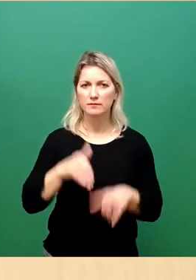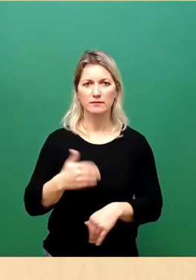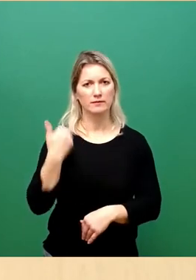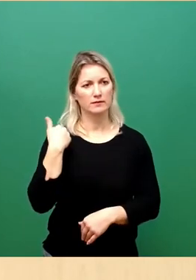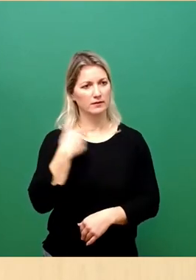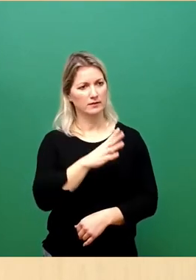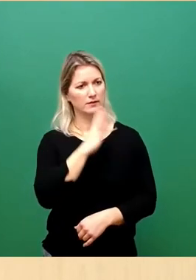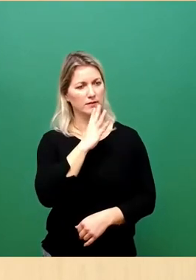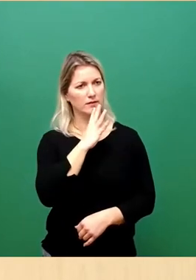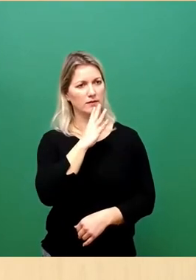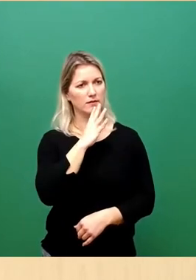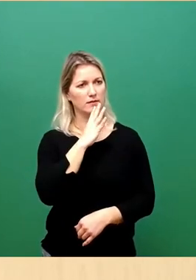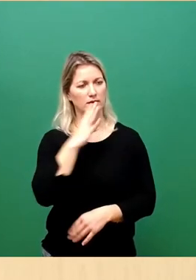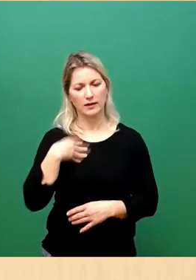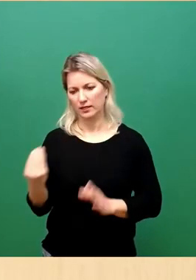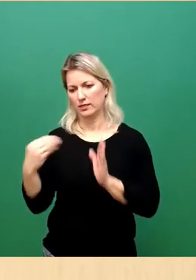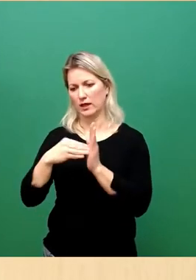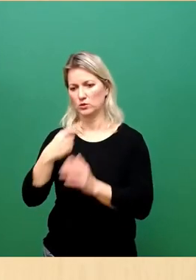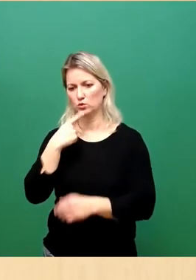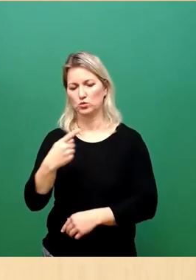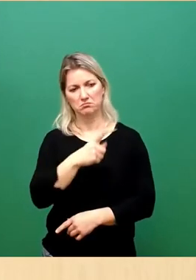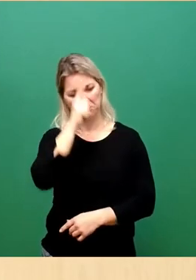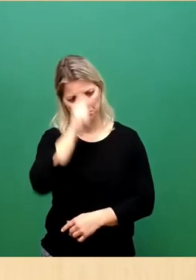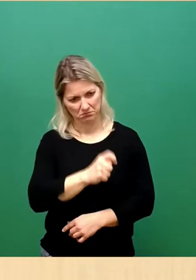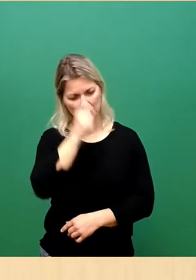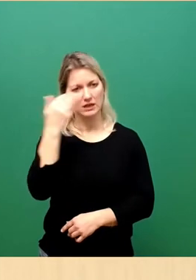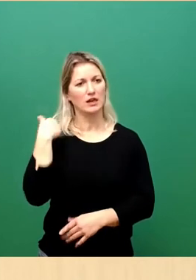des geschätzten Kollegen Dr. Brauns.